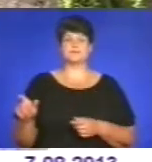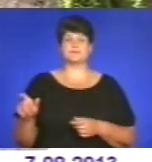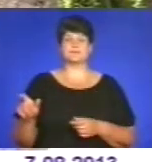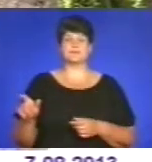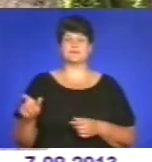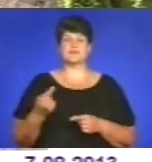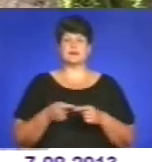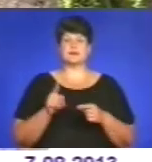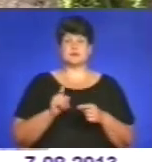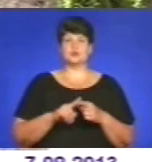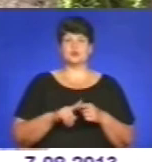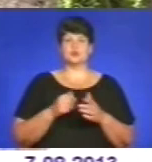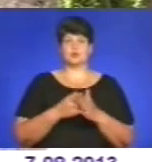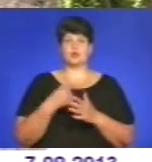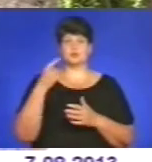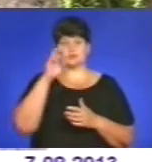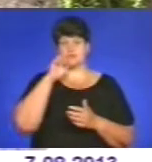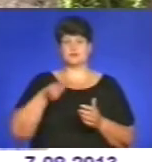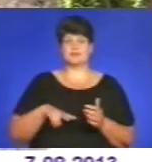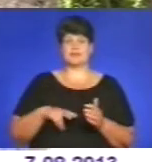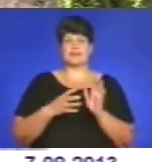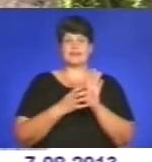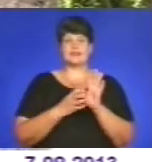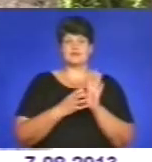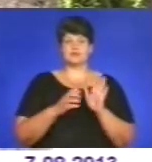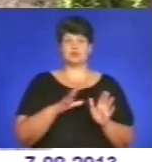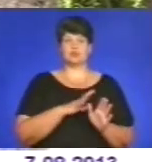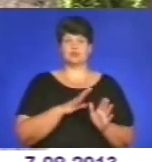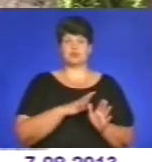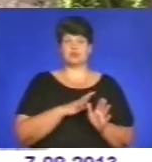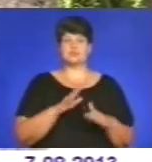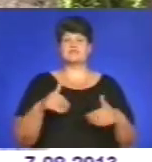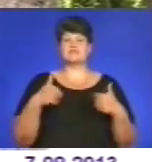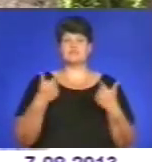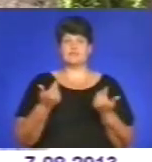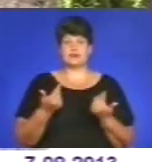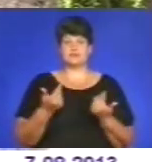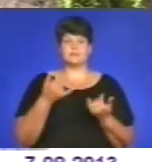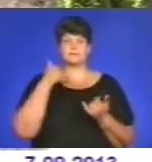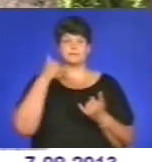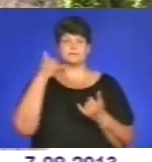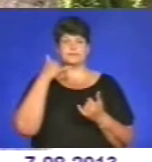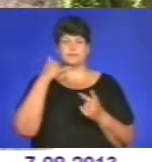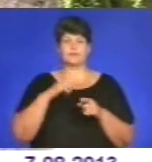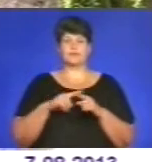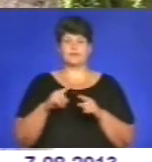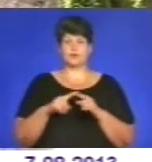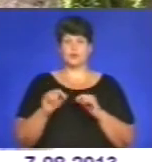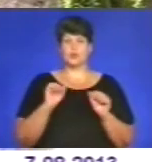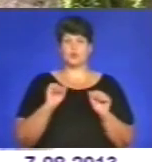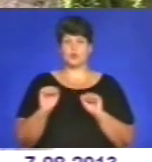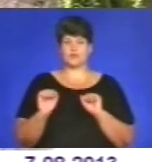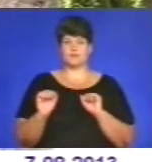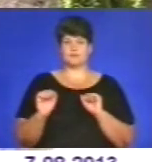Безпосередньо до обласної державної адміністрації 900 було звернень на гарячу телефонну лінію урядову.